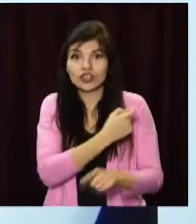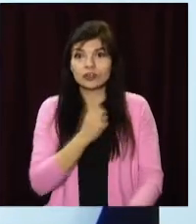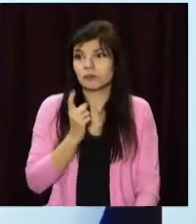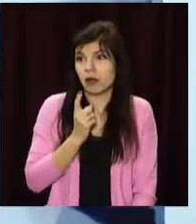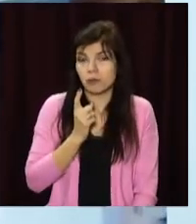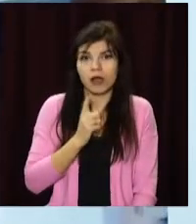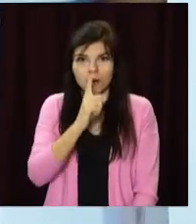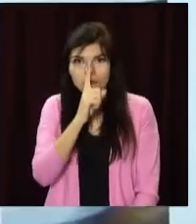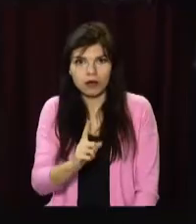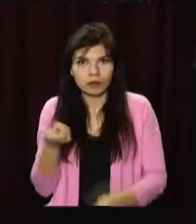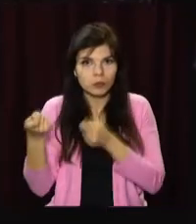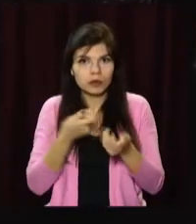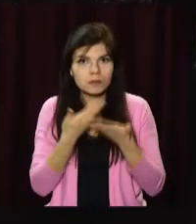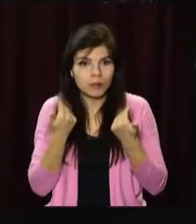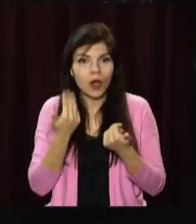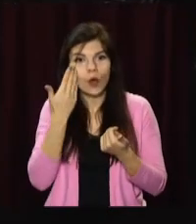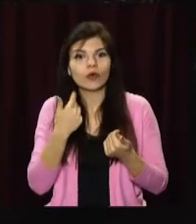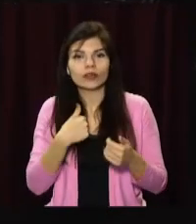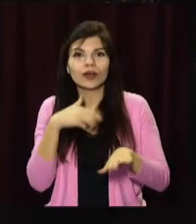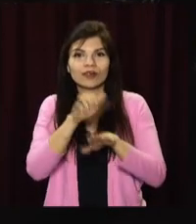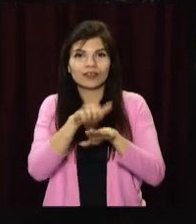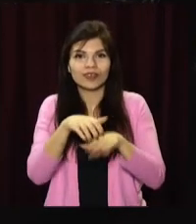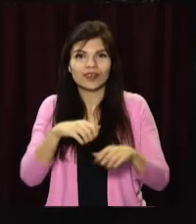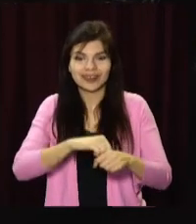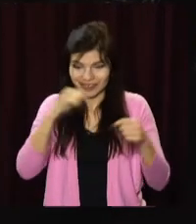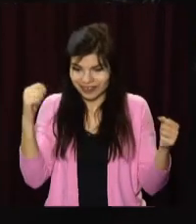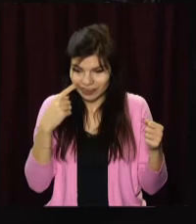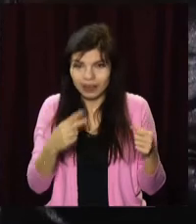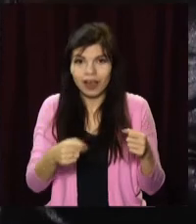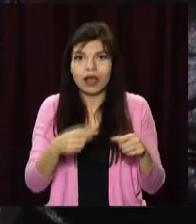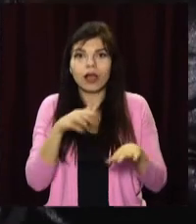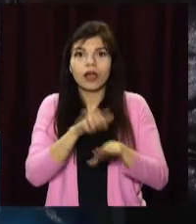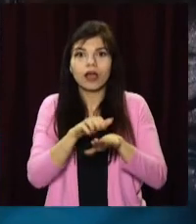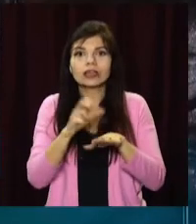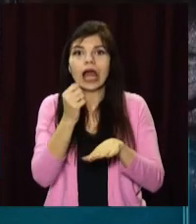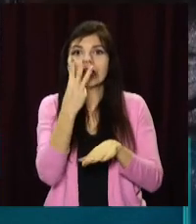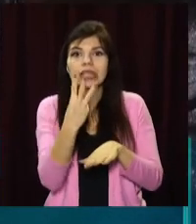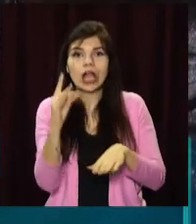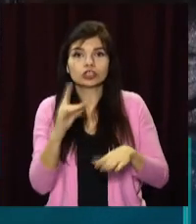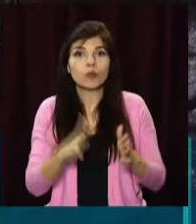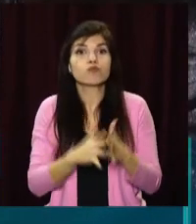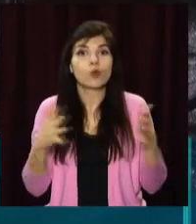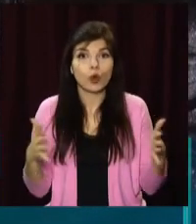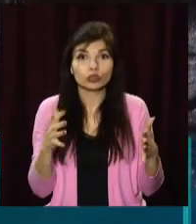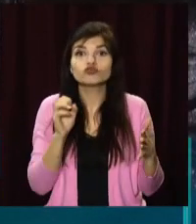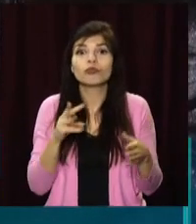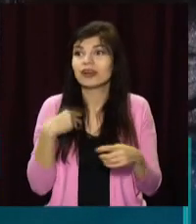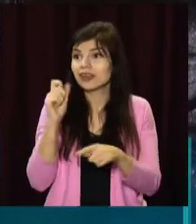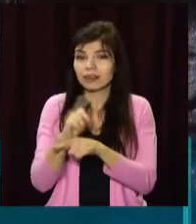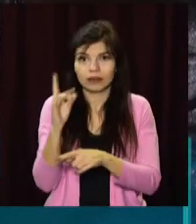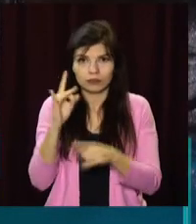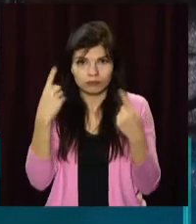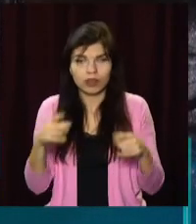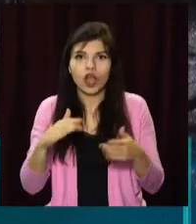половину кругленької суми. Замість тижня доставку чекала майже місяць. Коли я відкрила коробку, я побачила чоботи на три